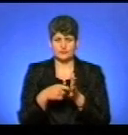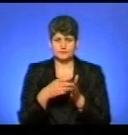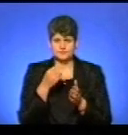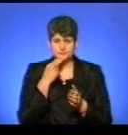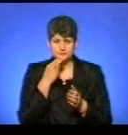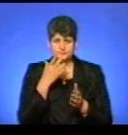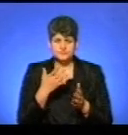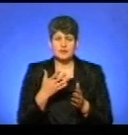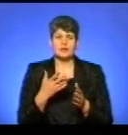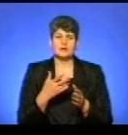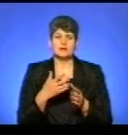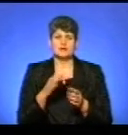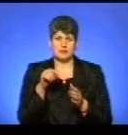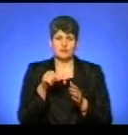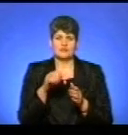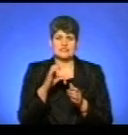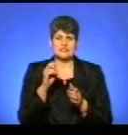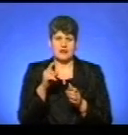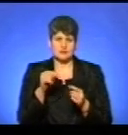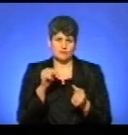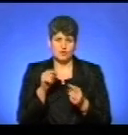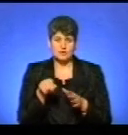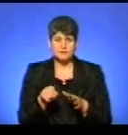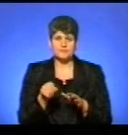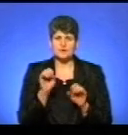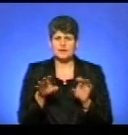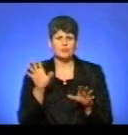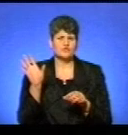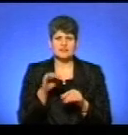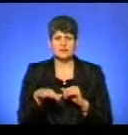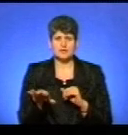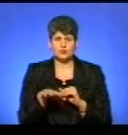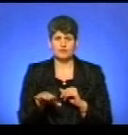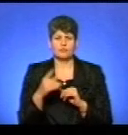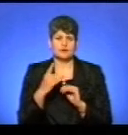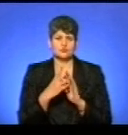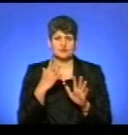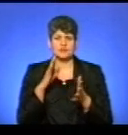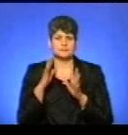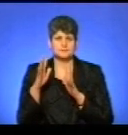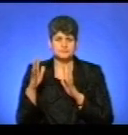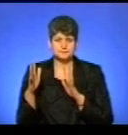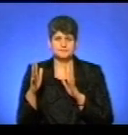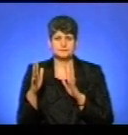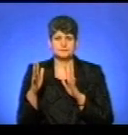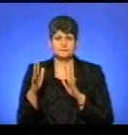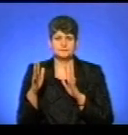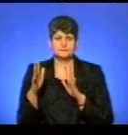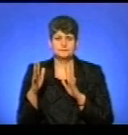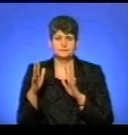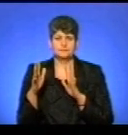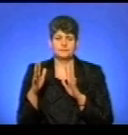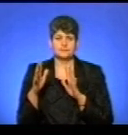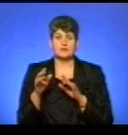вакциною сказу, і розкладали по всій території, практично в першу чергу в помисливській угіді, за винятком населення пунктів, вдонь, з